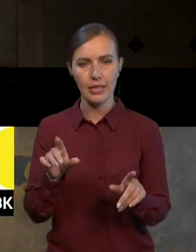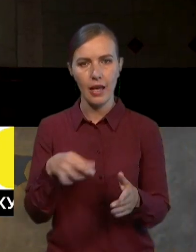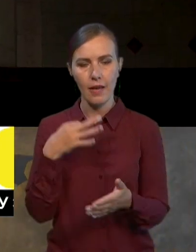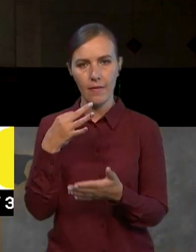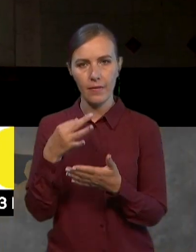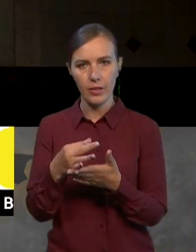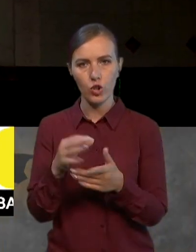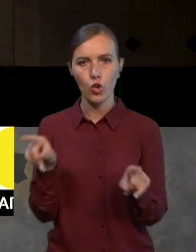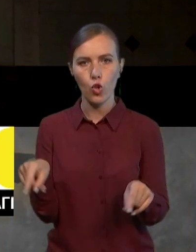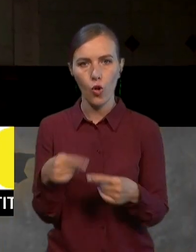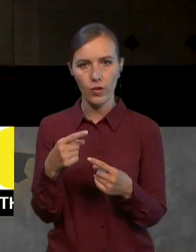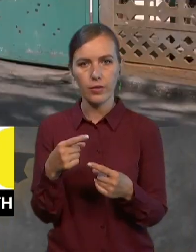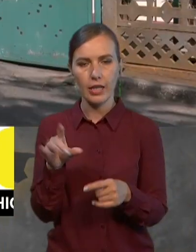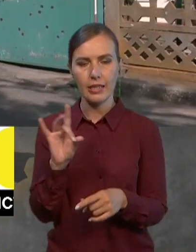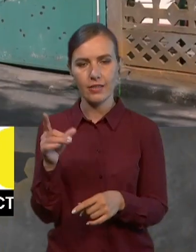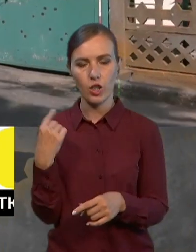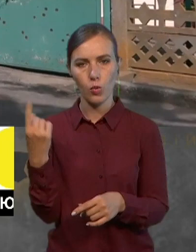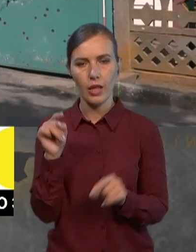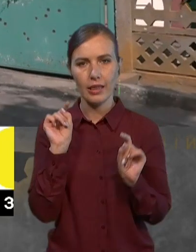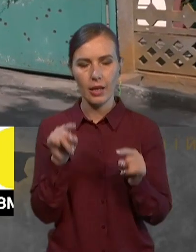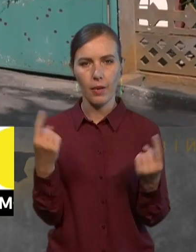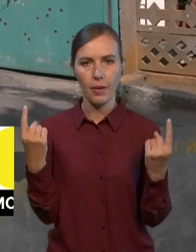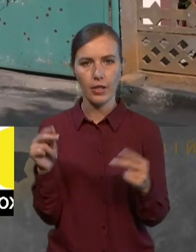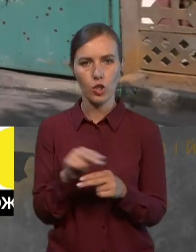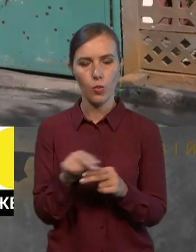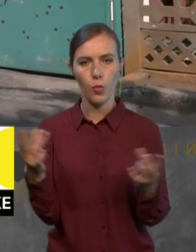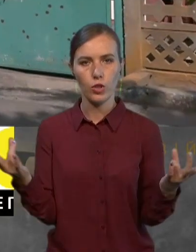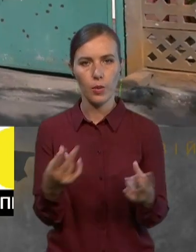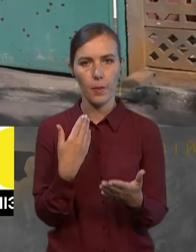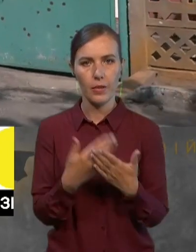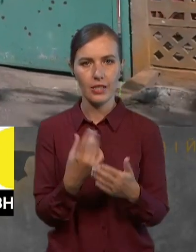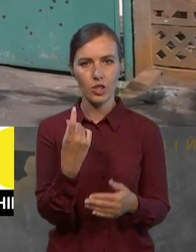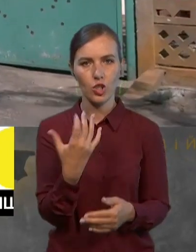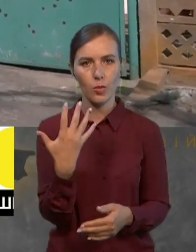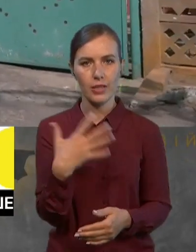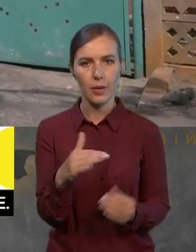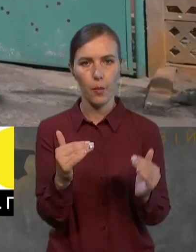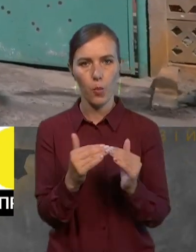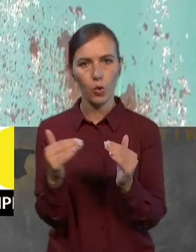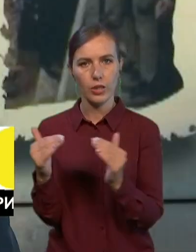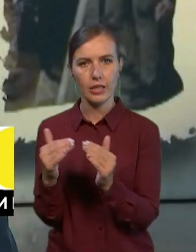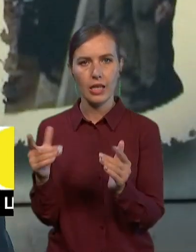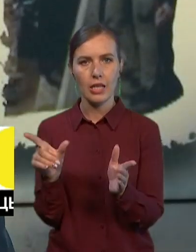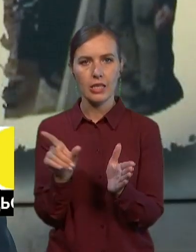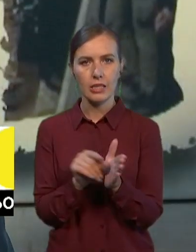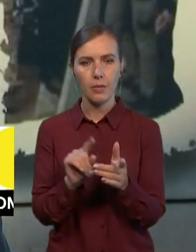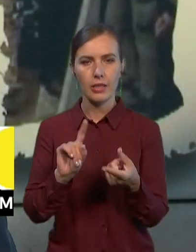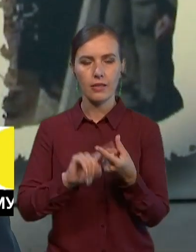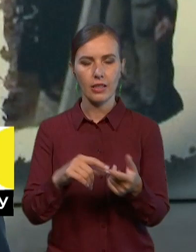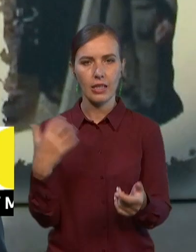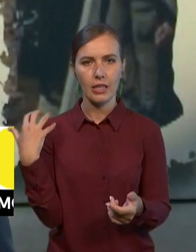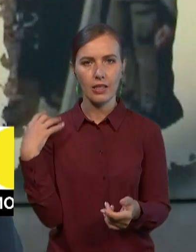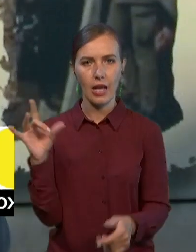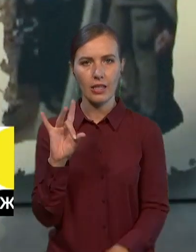Рівненська область. Там капітального ремонту потребують близько 150 будинків. нами зараз на зв'язку начальник